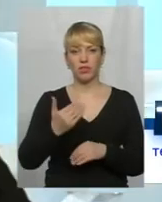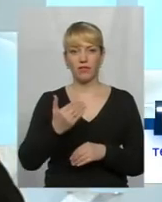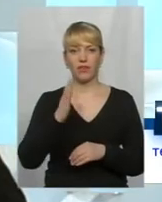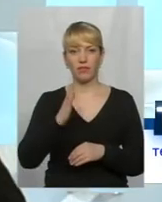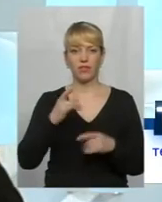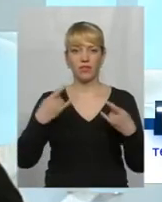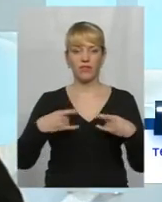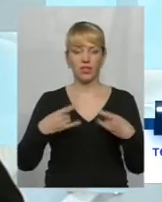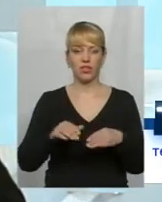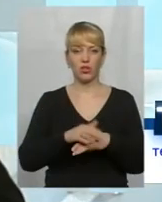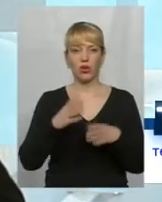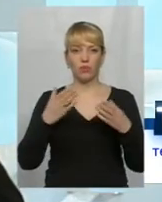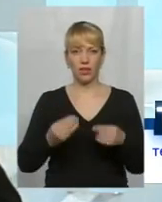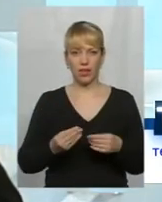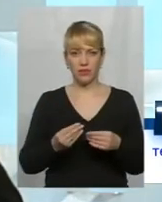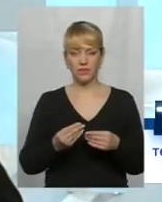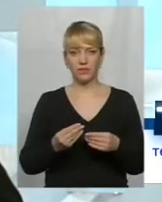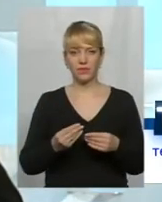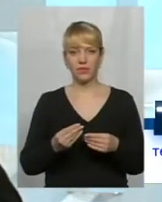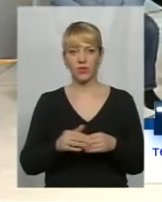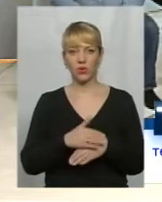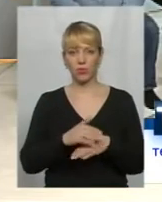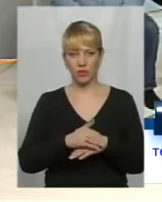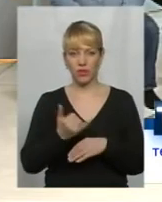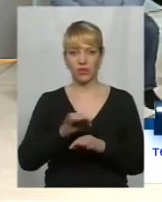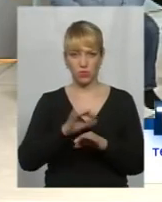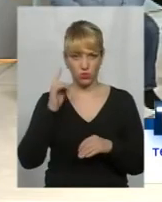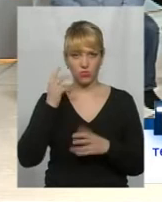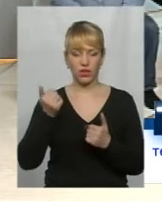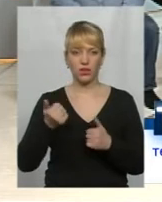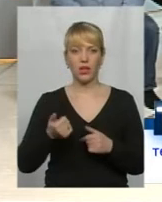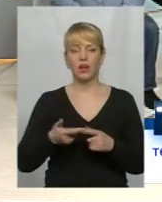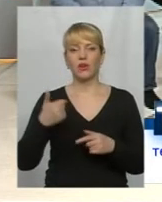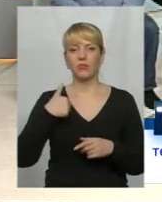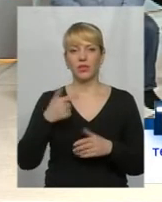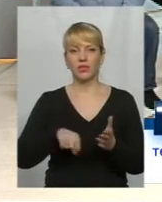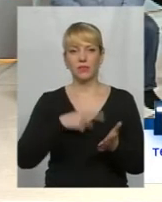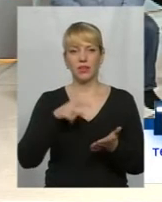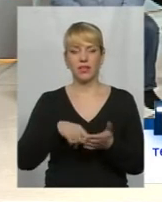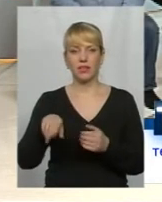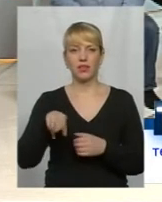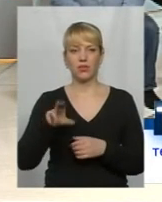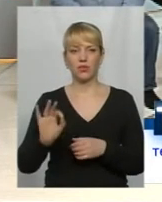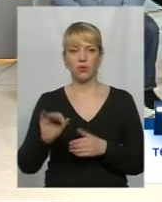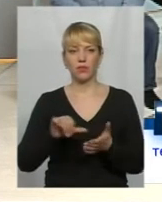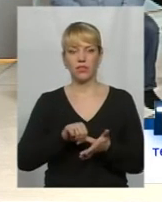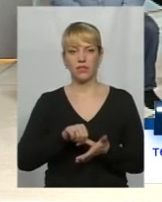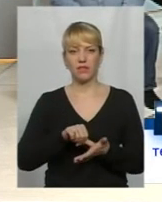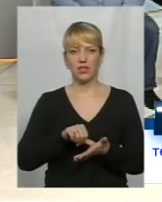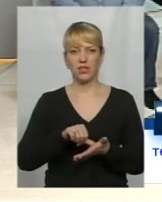Доброго дня. Доброго вечора. Доброго Доброго вечора. Так, мене запитання до представника